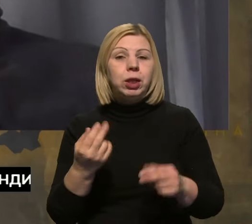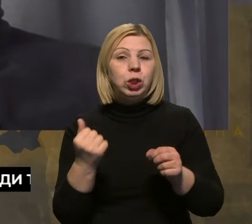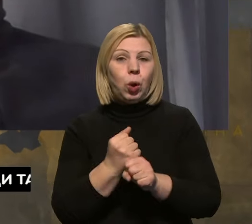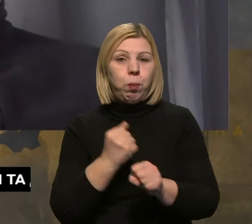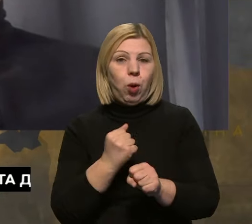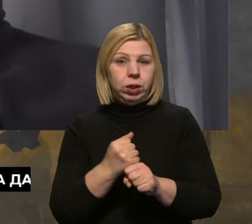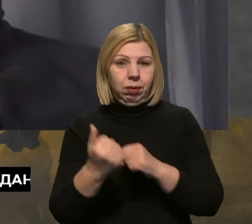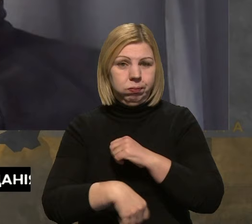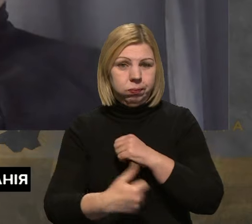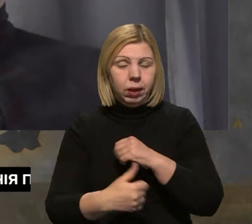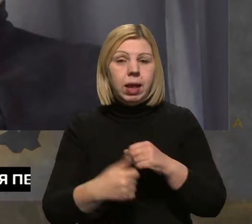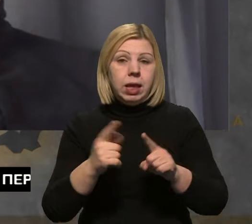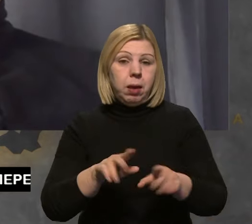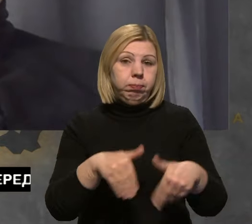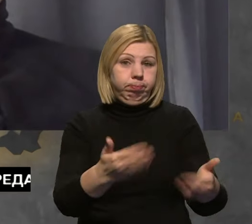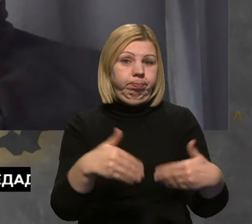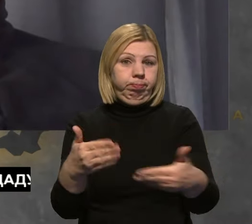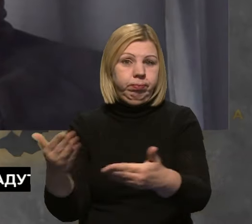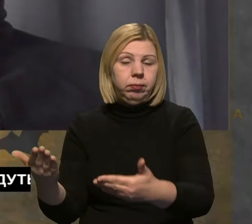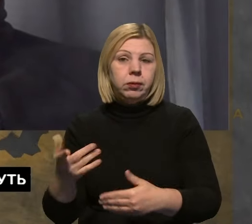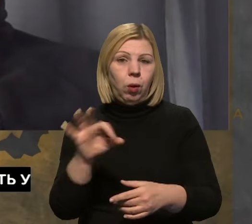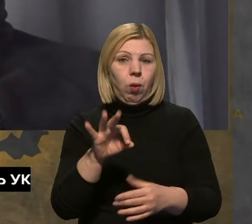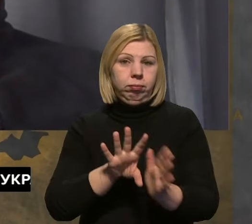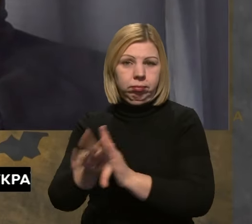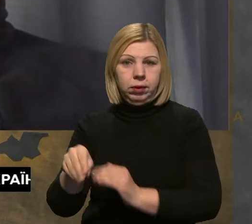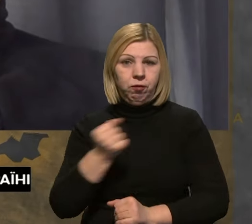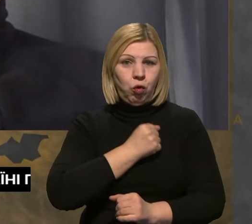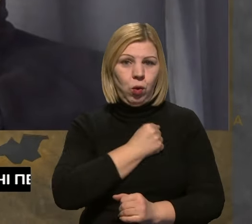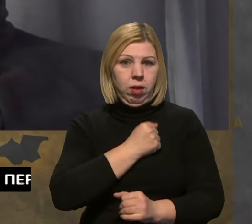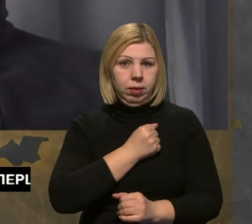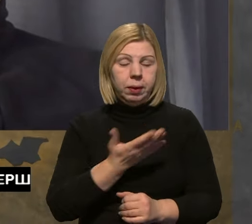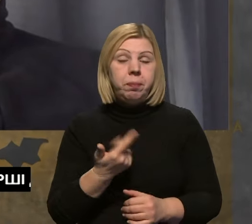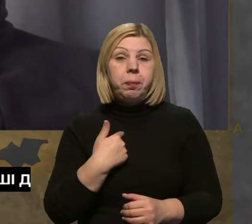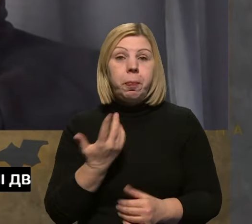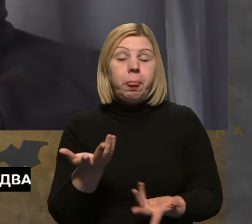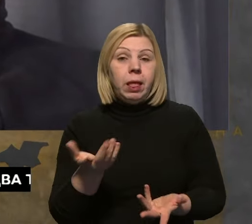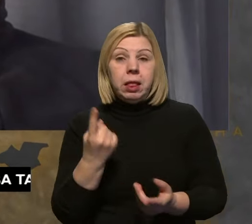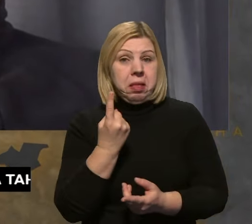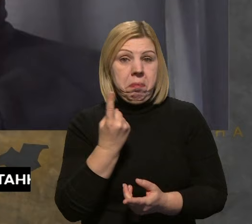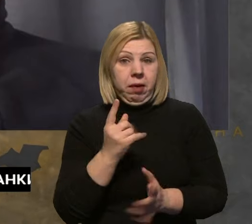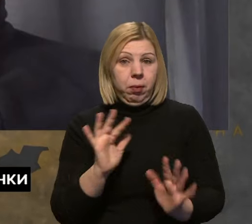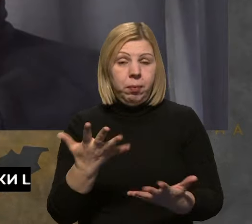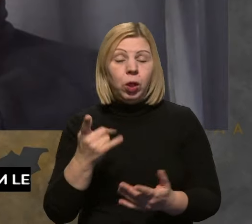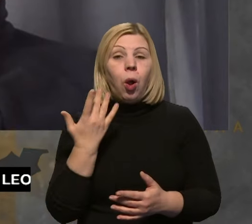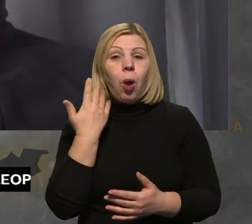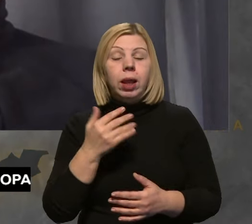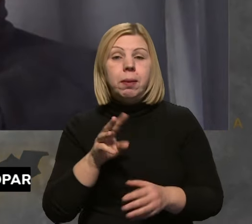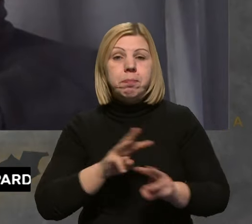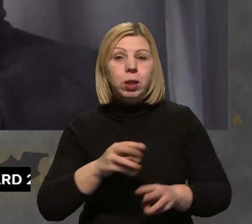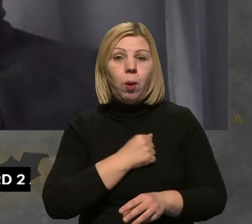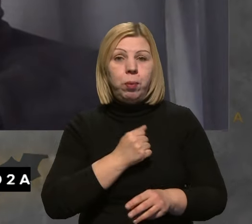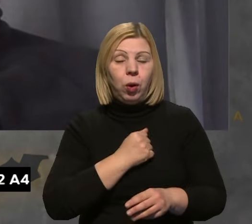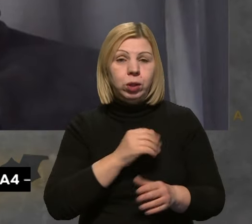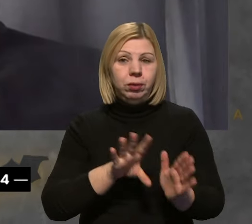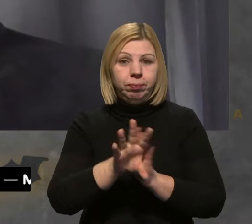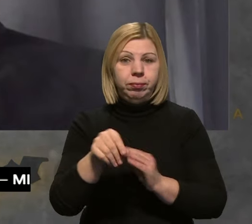пропонувати їм відповідні вакансії в силах оборони. Це не перший момент, коли Міноборони закликає до рекрутингу, і є